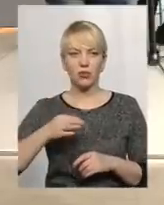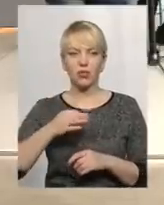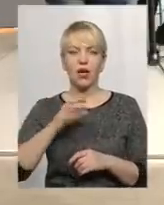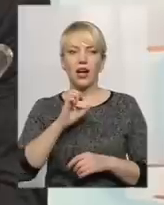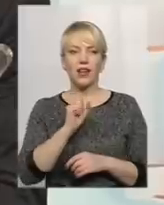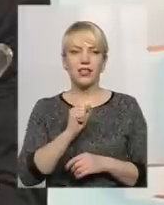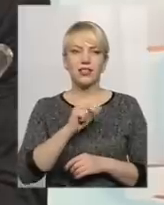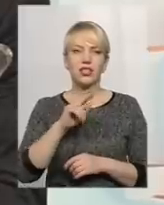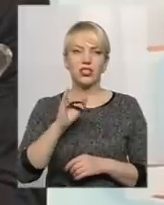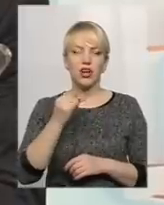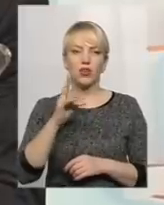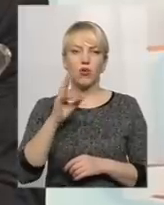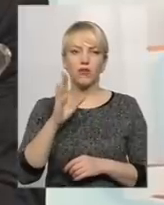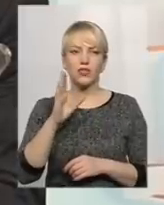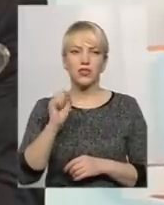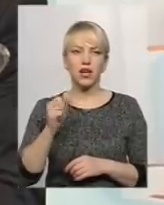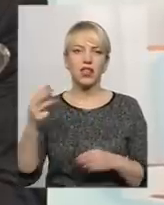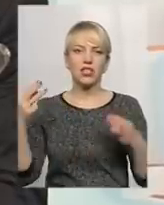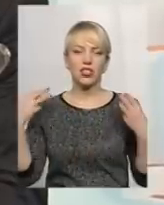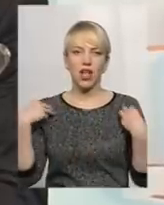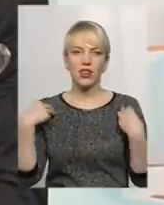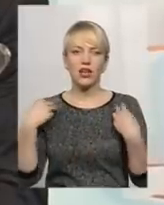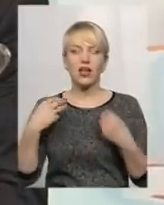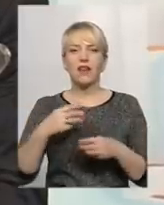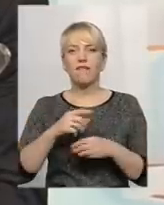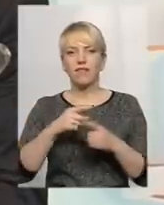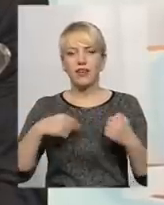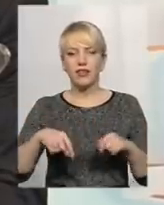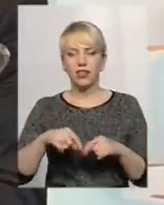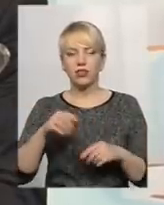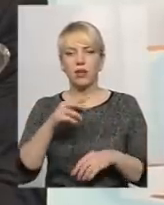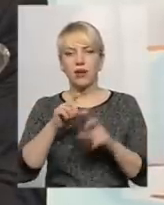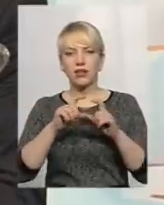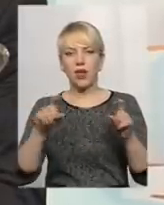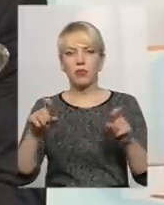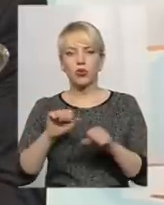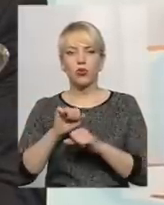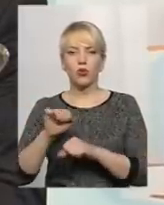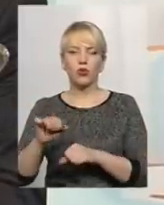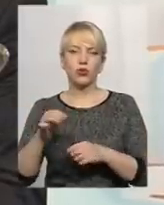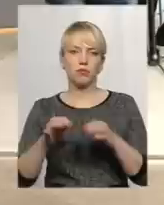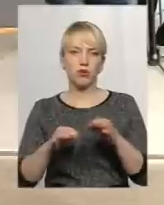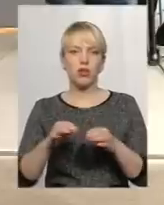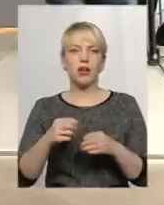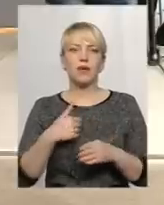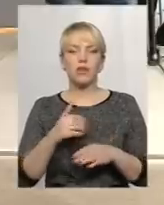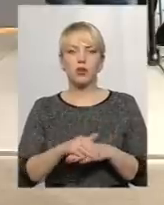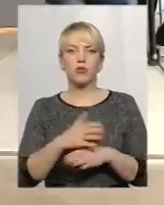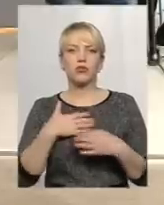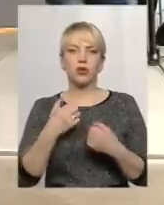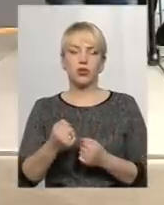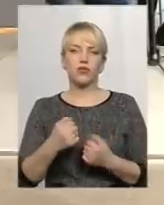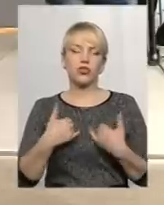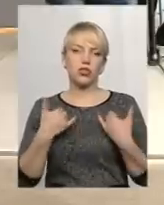Чайковська, начальник відділу департаменту екології та природних ресурсів Хмельницької облдержадміністрації. Доброго здоров'я, шановні гості.